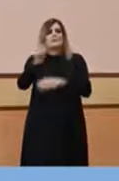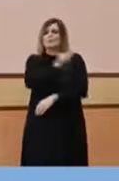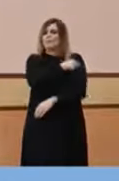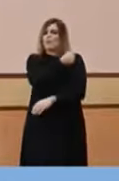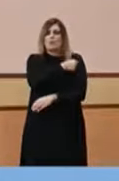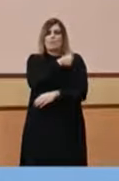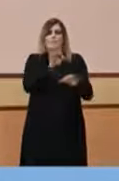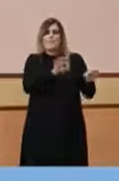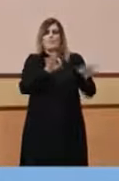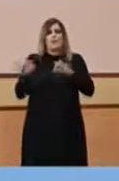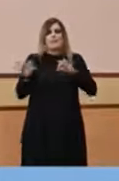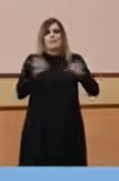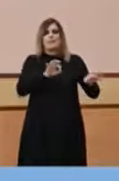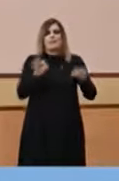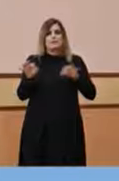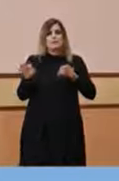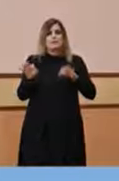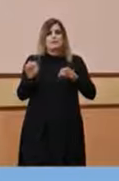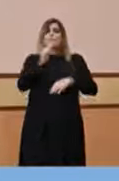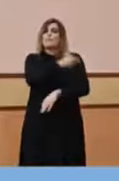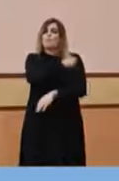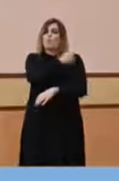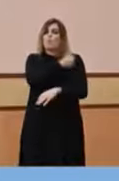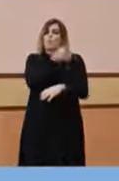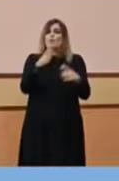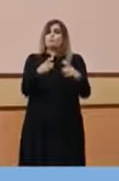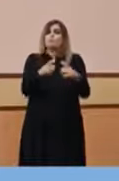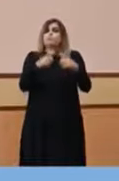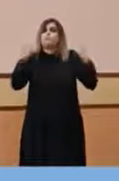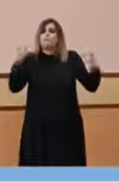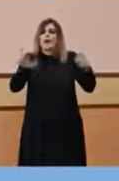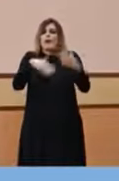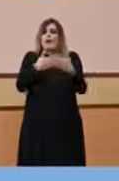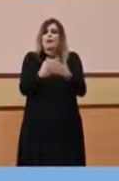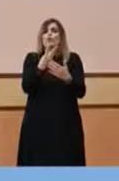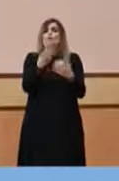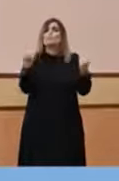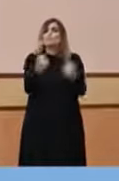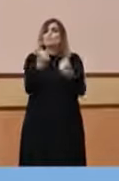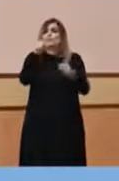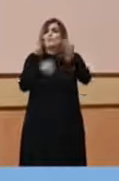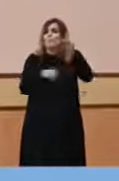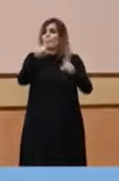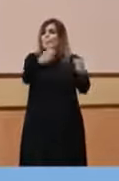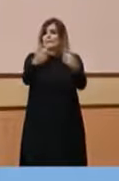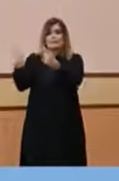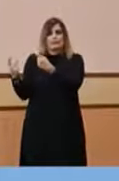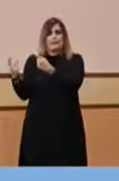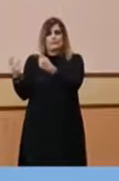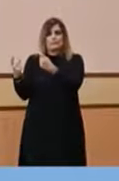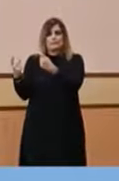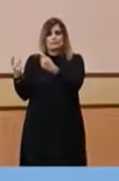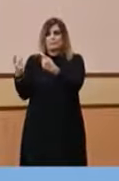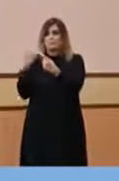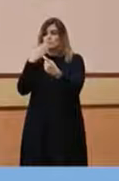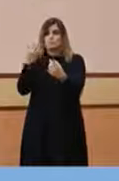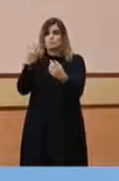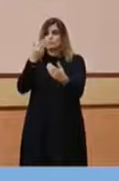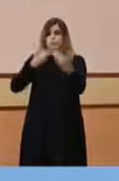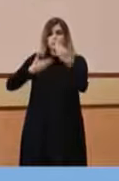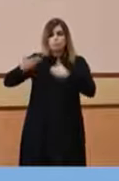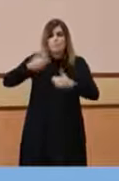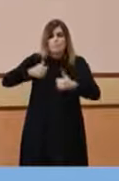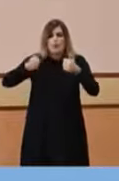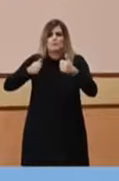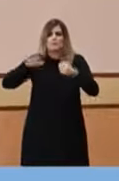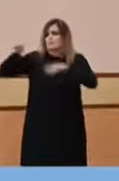dosis, i aquestes dosis es poden ampliar fins a 2 milions segons les anem necessitant i en relació a arribar a